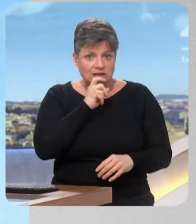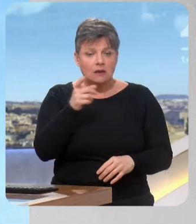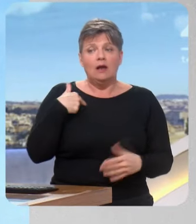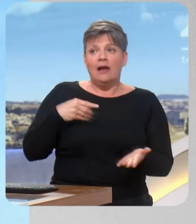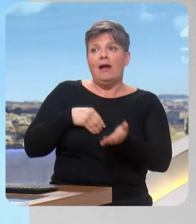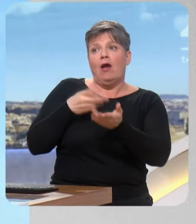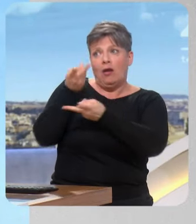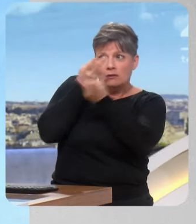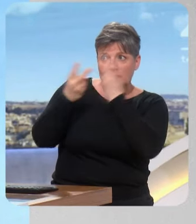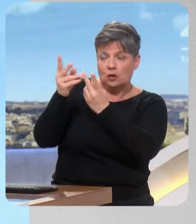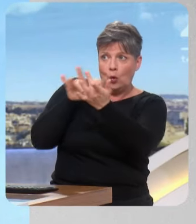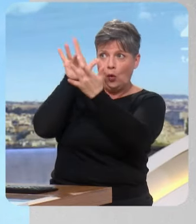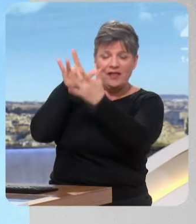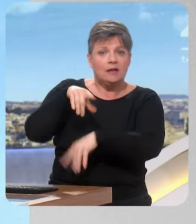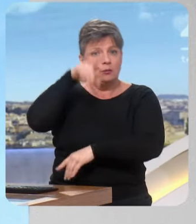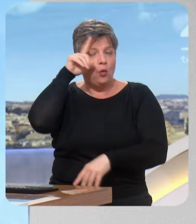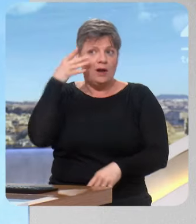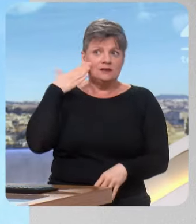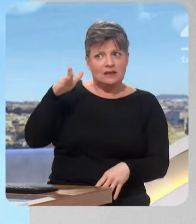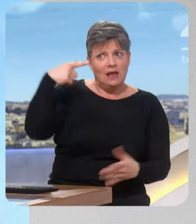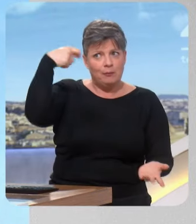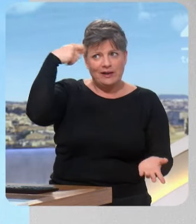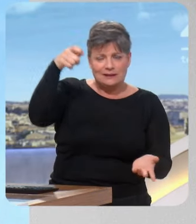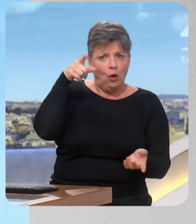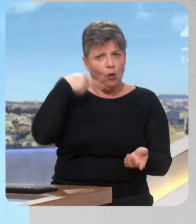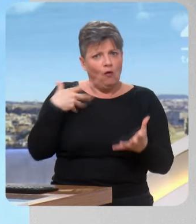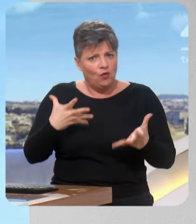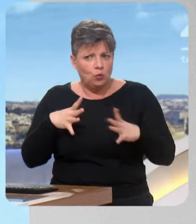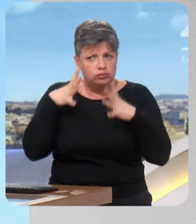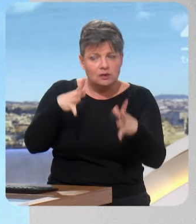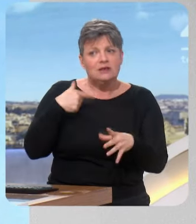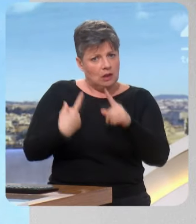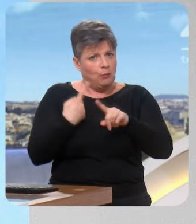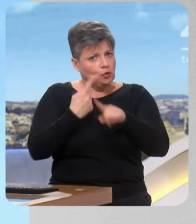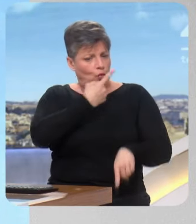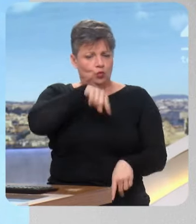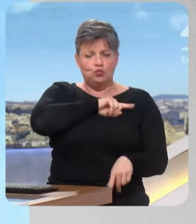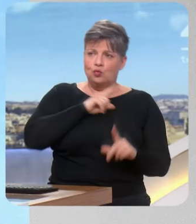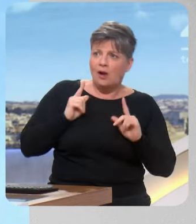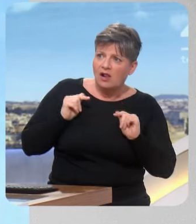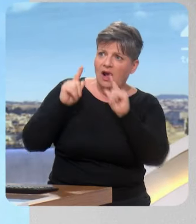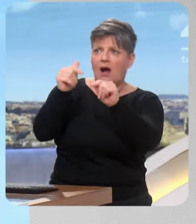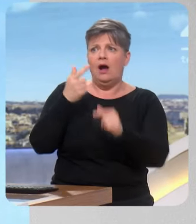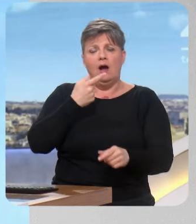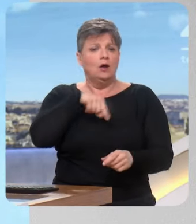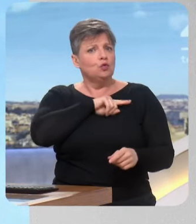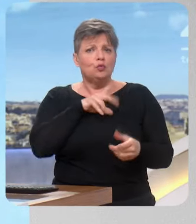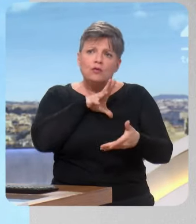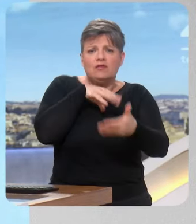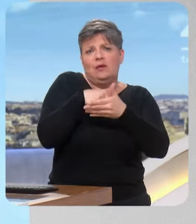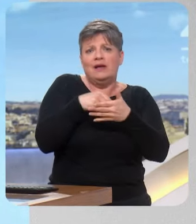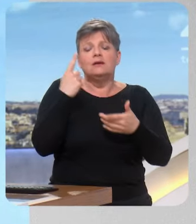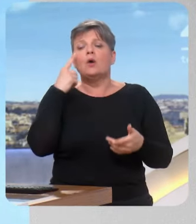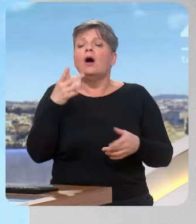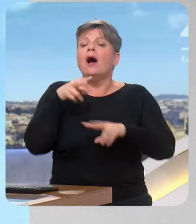de la République était en première ligne sur ce sujet. Donc, ça nous semble important de lui montrer qu'on est un acteur important de la chaîne alimentaire. Vous savez qu'un produit